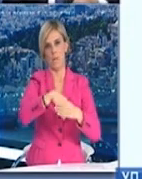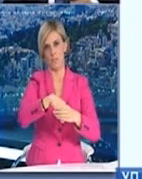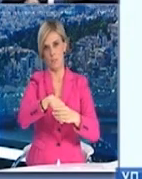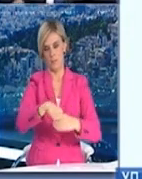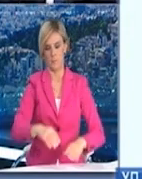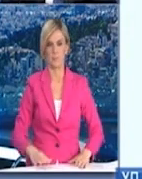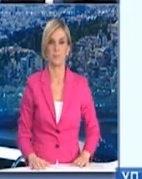ωφελούμενους.